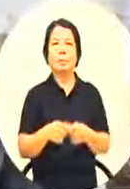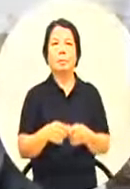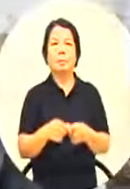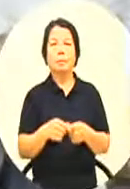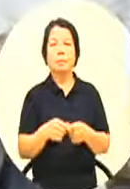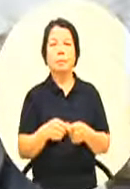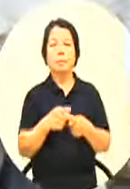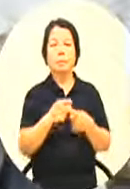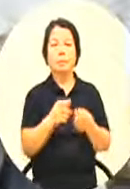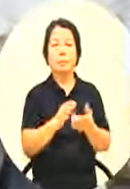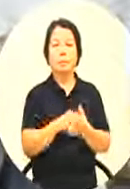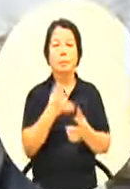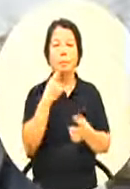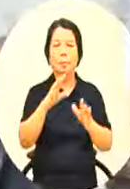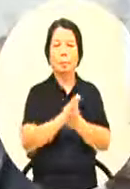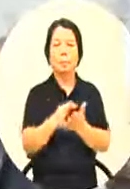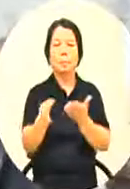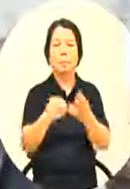爱卖的机制